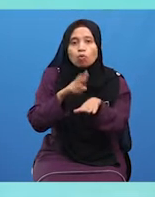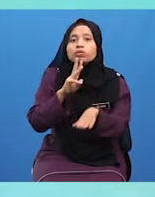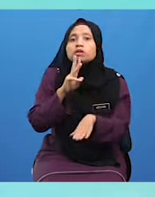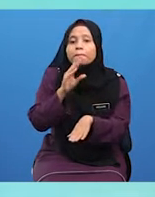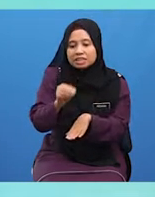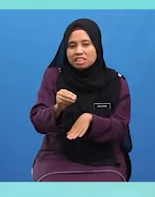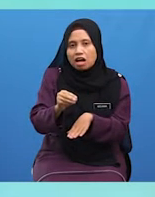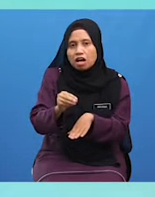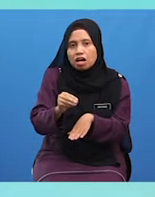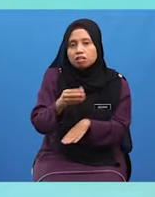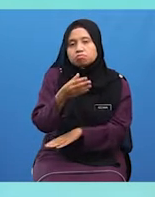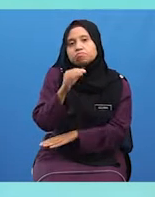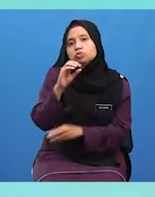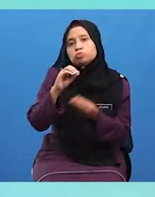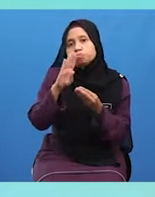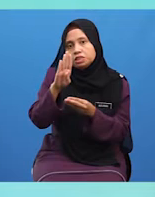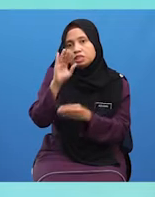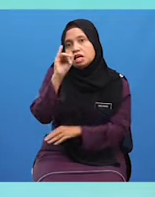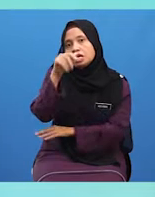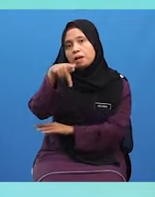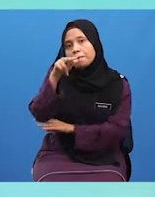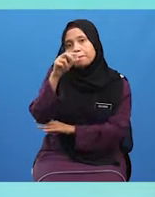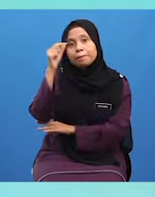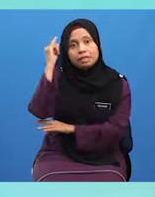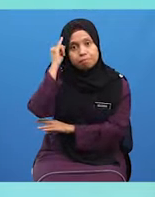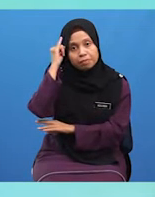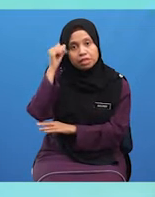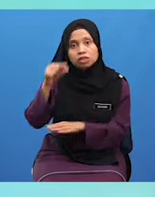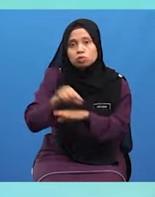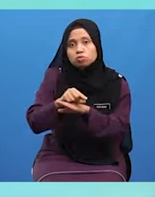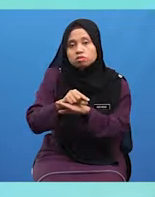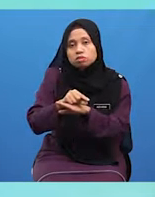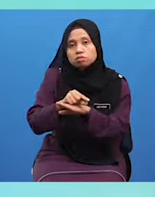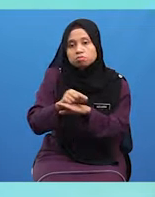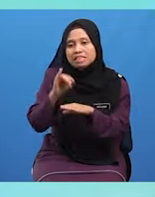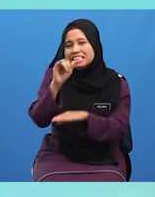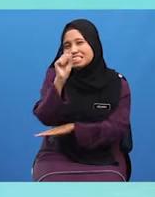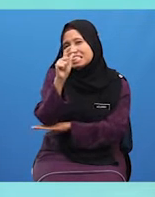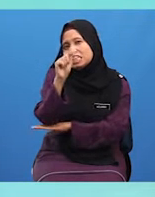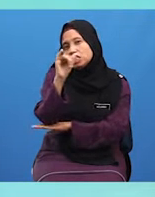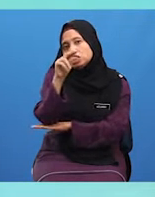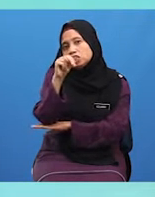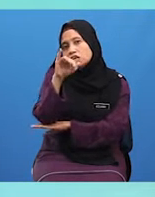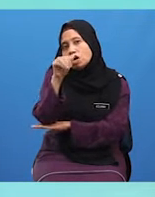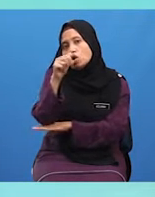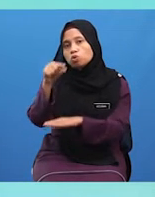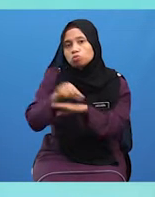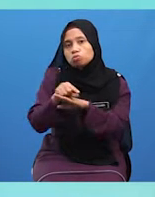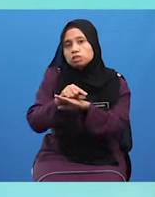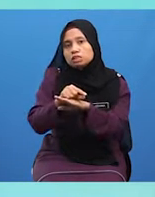Peristinjak Menggunakan Empat Biji Batu C